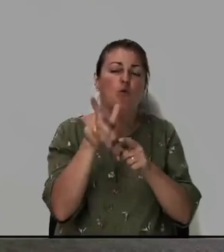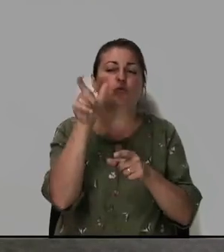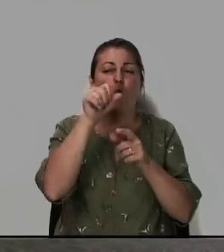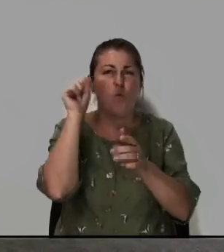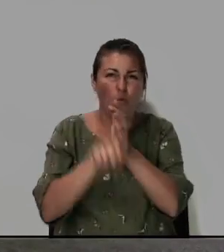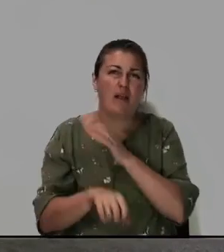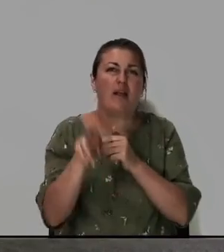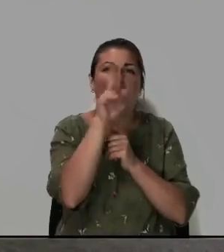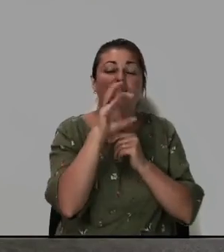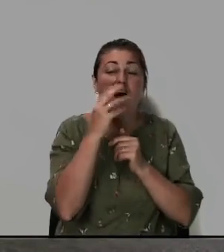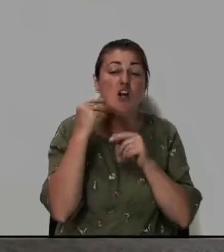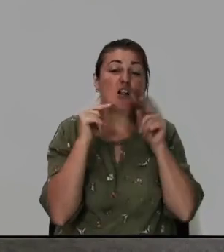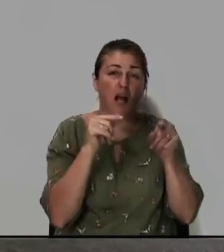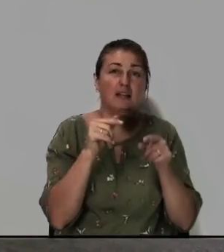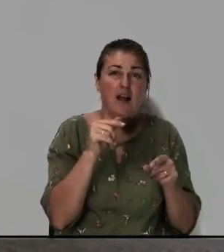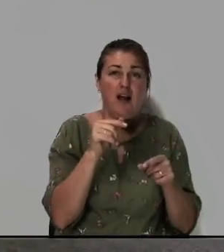даже и тогда